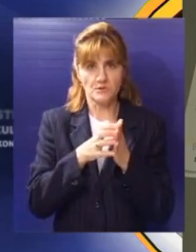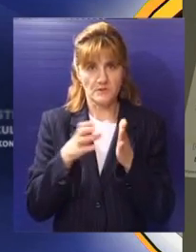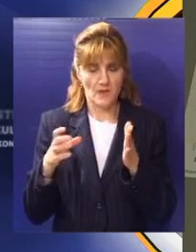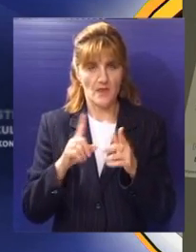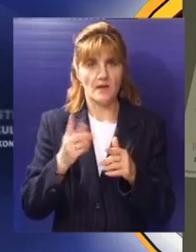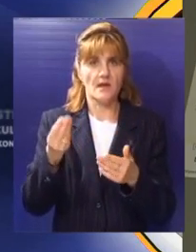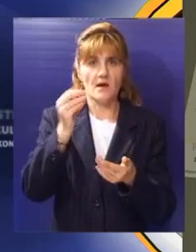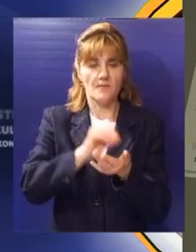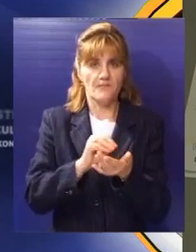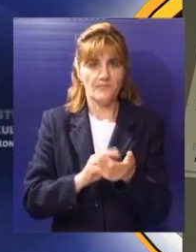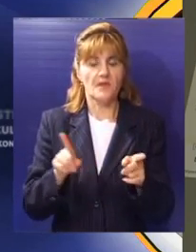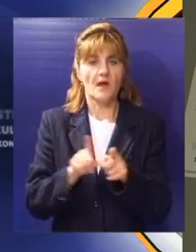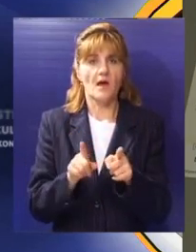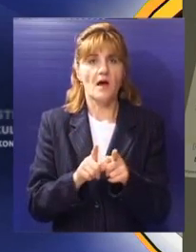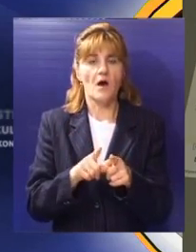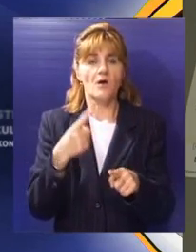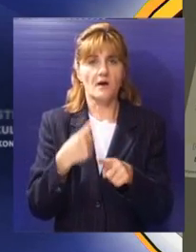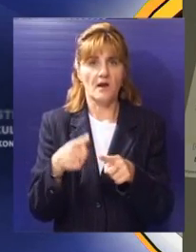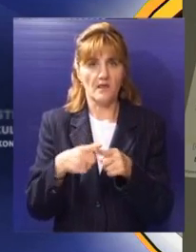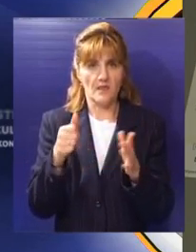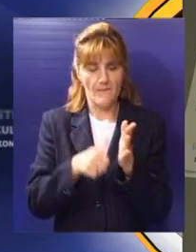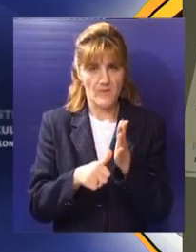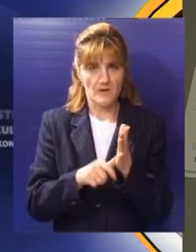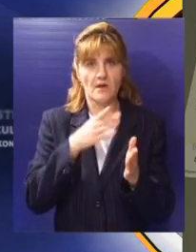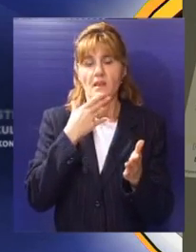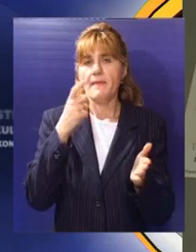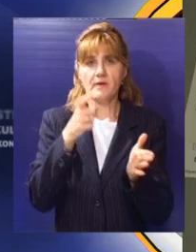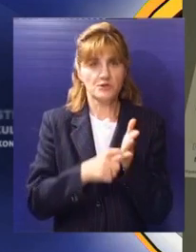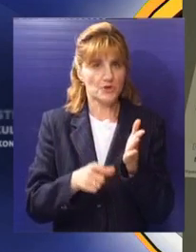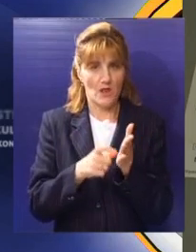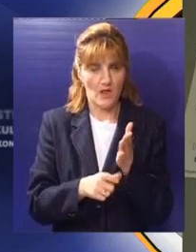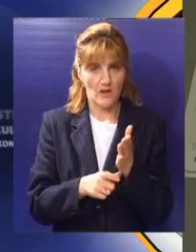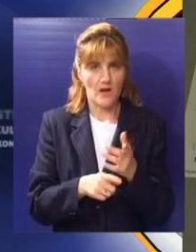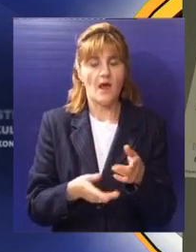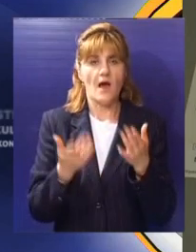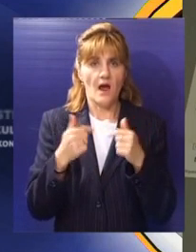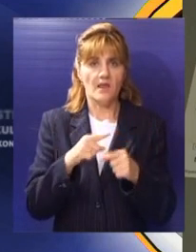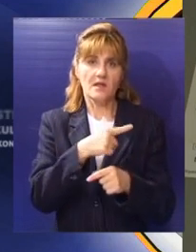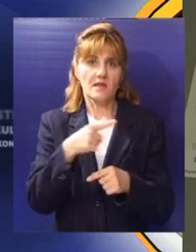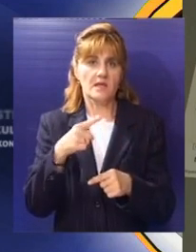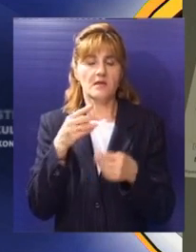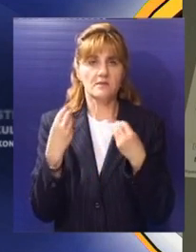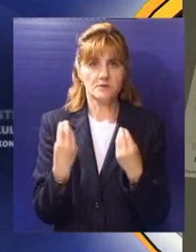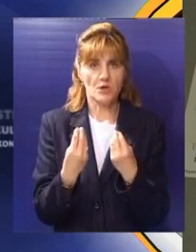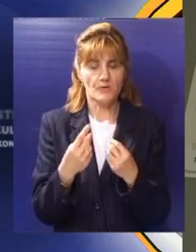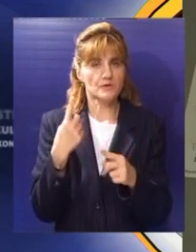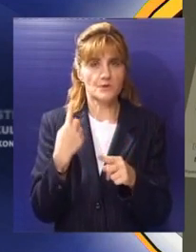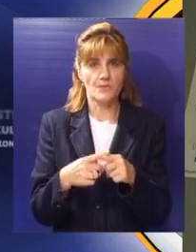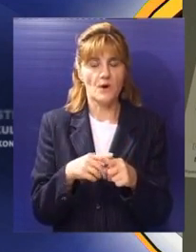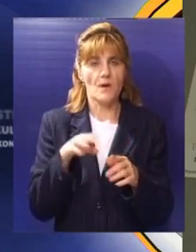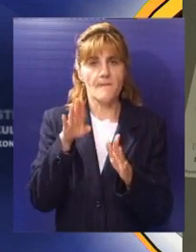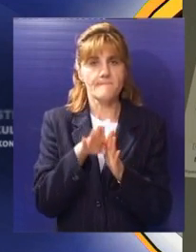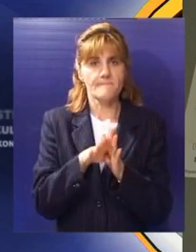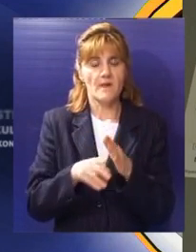evindetiranje kao zadruženje u kreditnom birovu, ne plaćanje članarine i naknade za korišćenje. Dok je kao nedostatak čekova